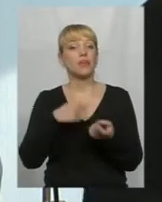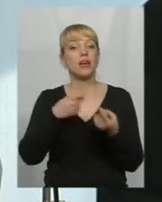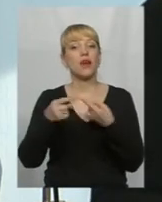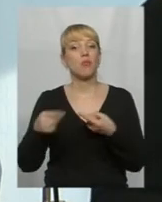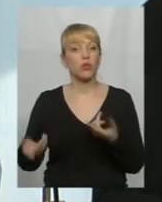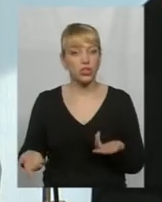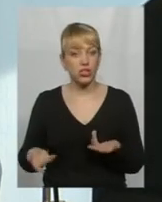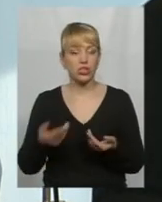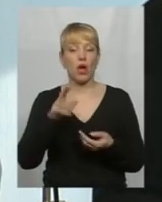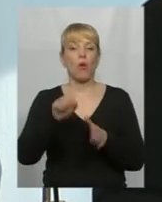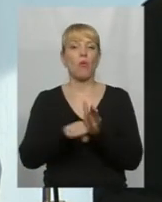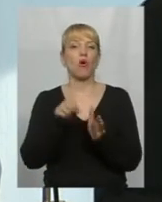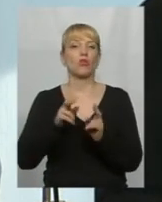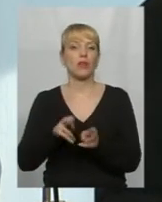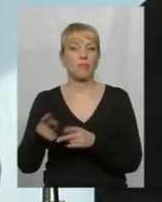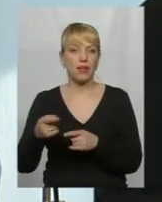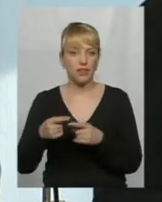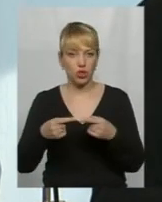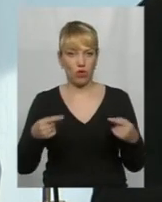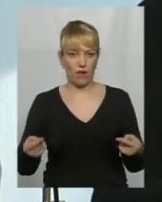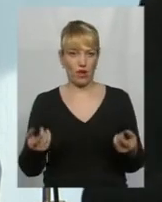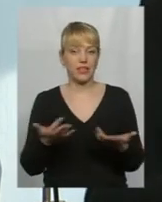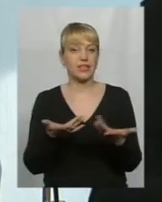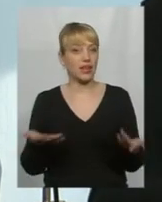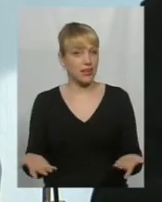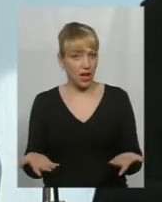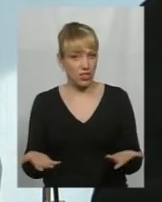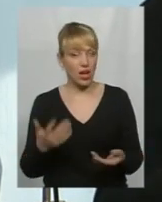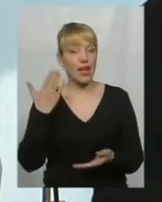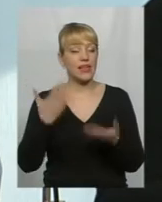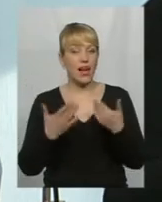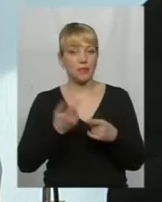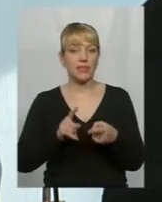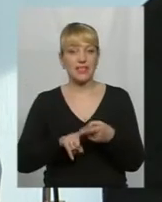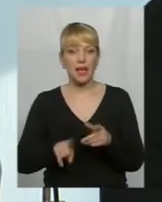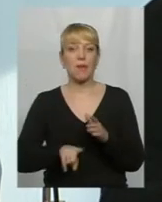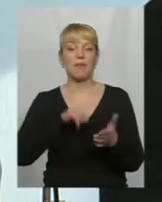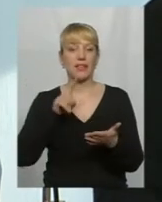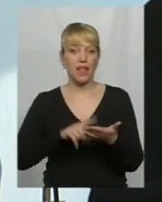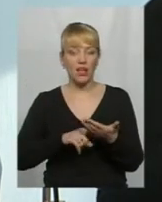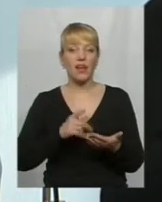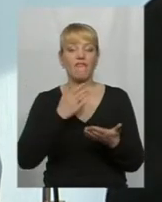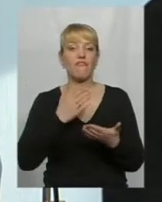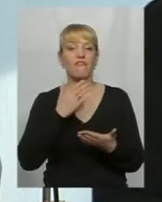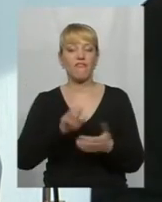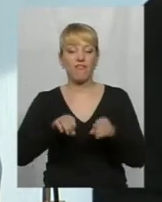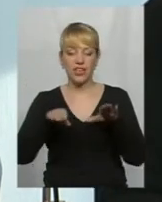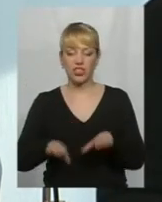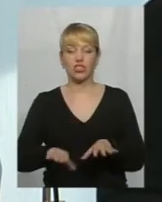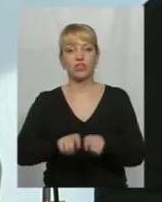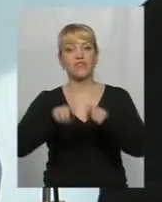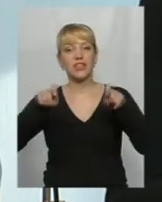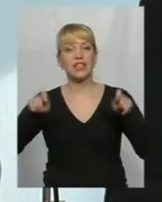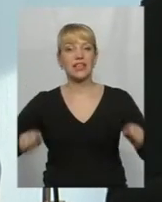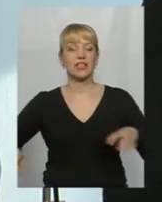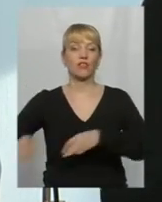по контрабандних товарах і так далі. І якби це питання вирішувалося відкрито, вирішувалося в обговореній